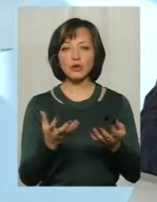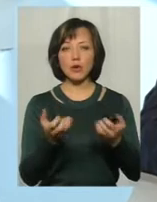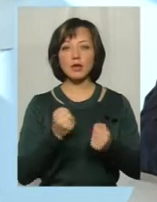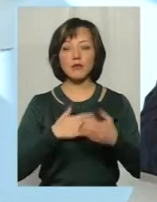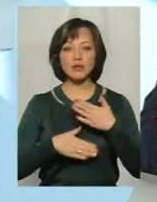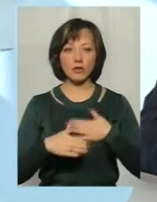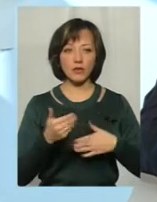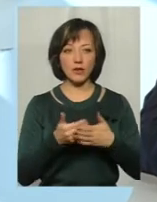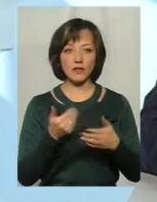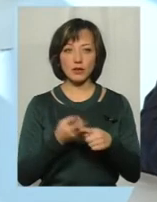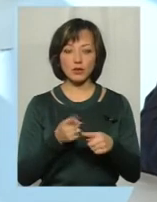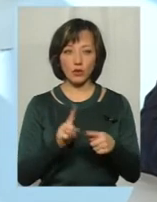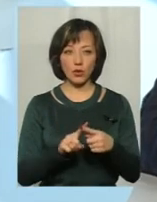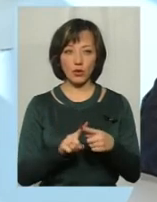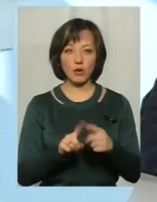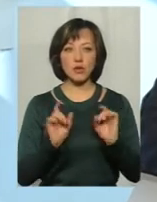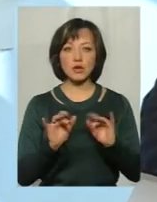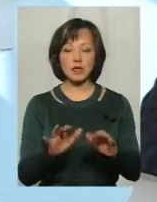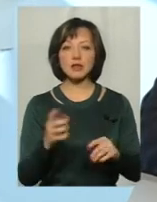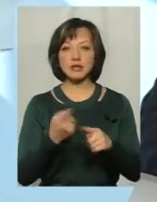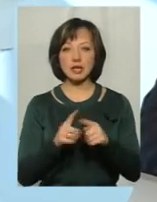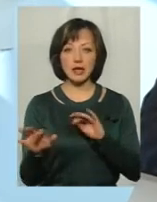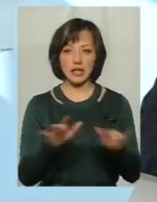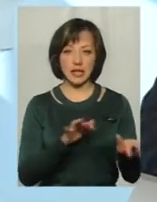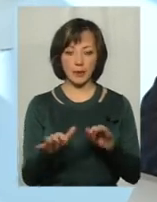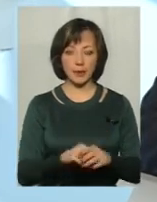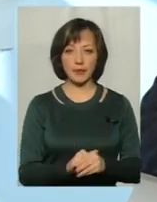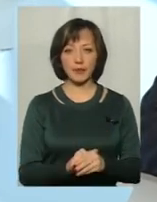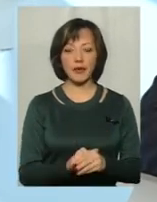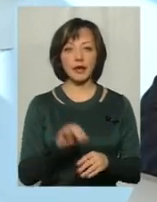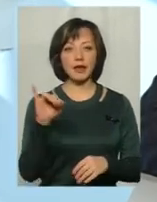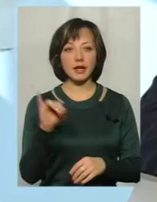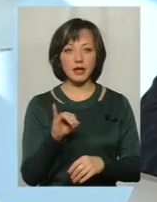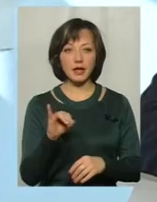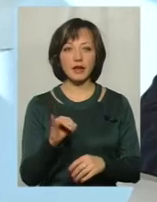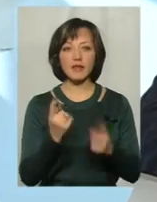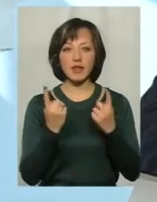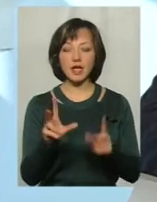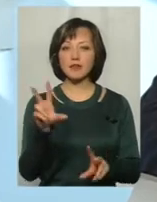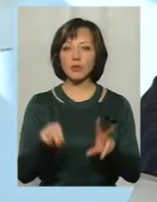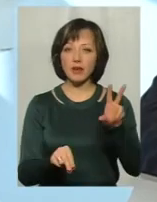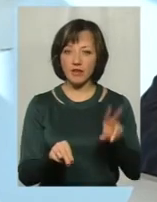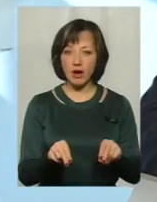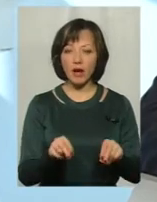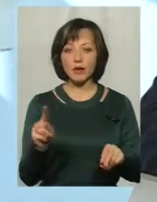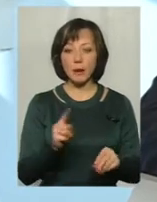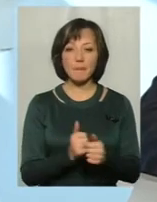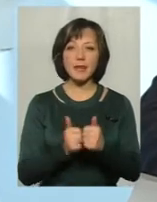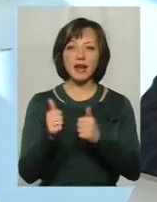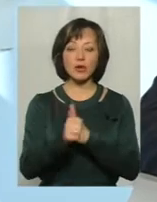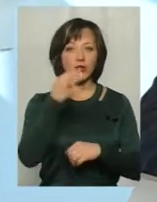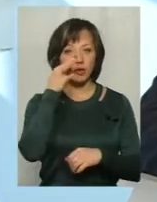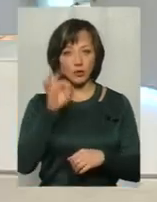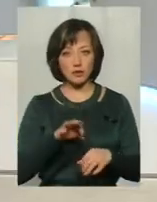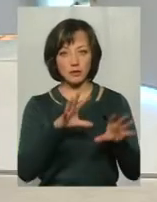задоволення від цього процесу і цих дій. І є велике сподівання, що той передовий досвід,